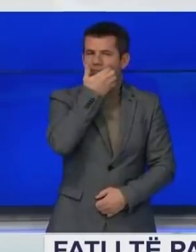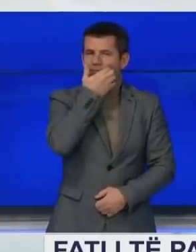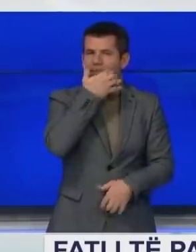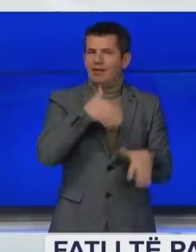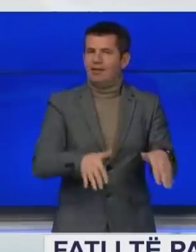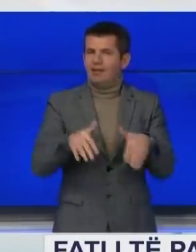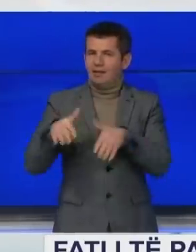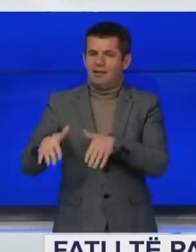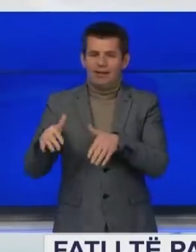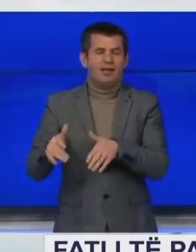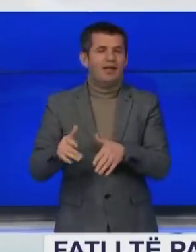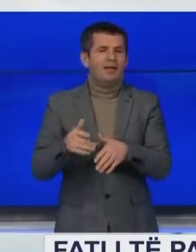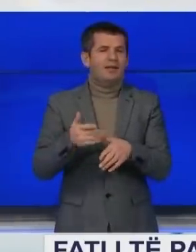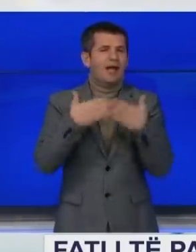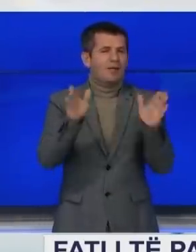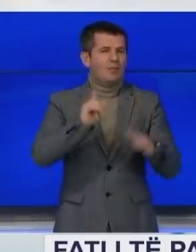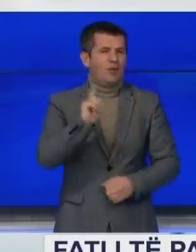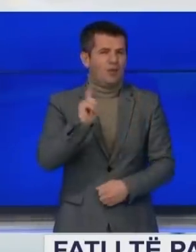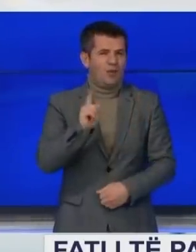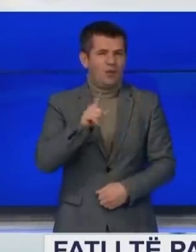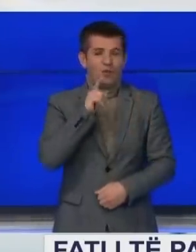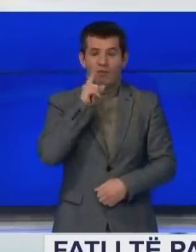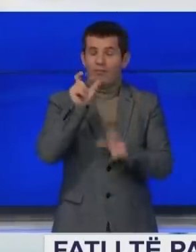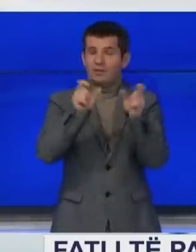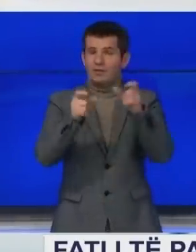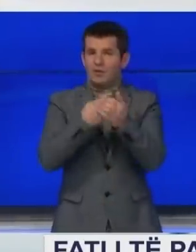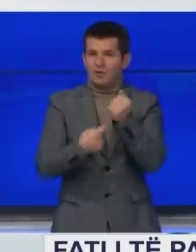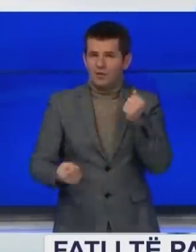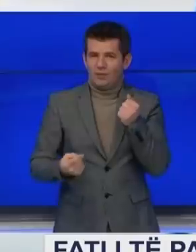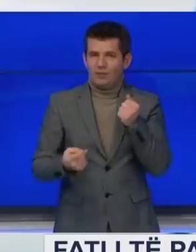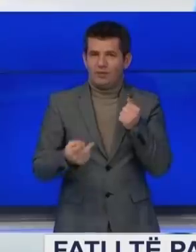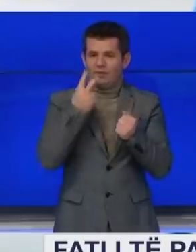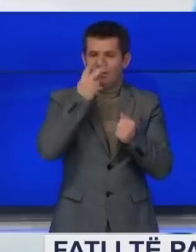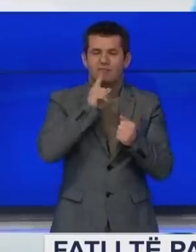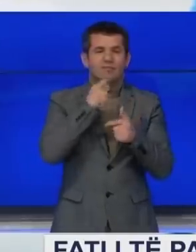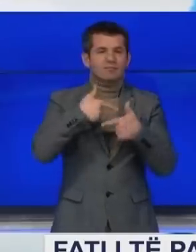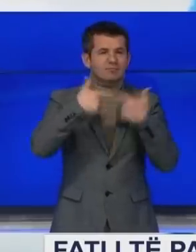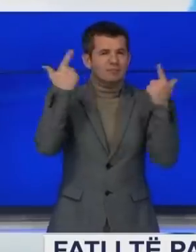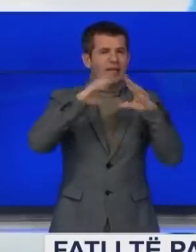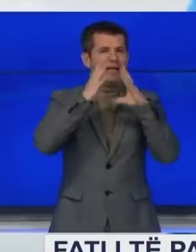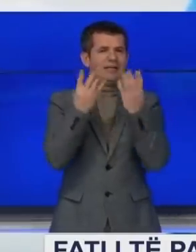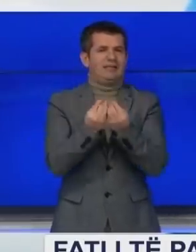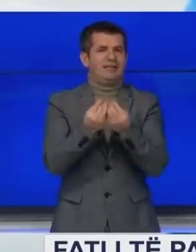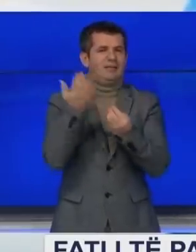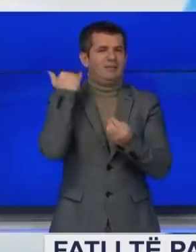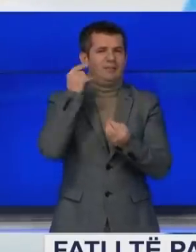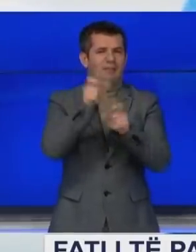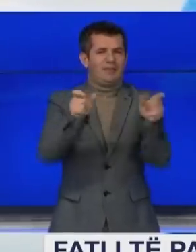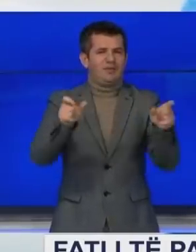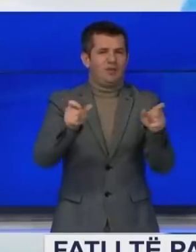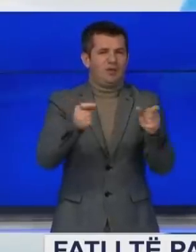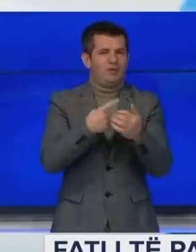shdukur gjatë luftës. A i shprejt pesimist se do të bëdhë diqka konkrete në drejtim të zbardjës së fatit të shdukurve.